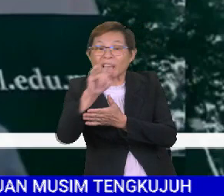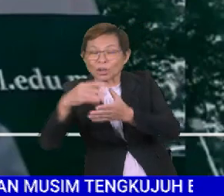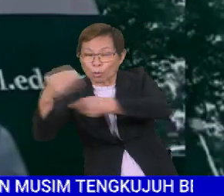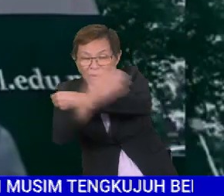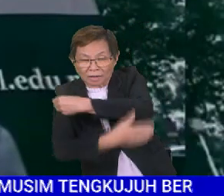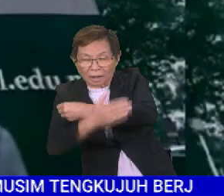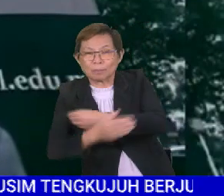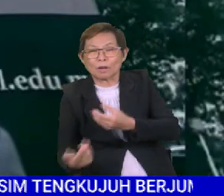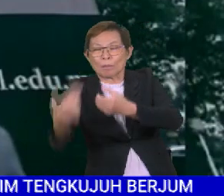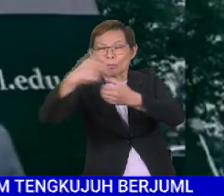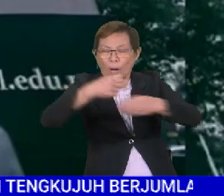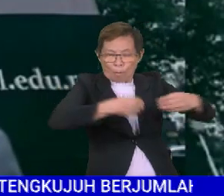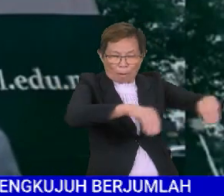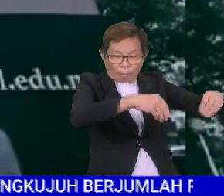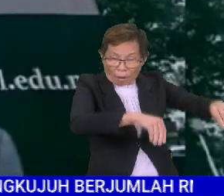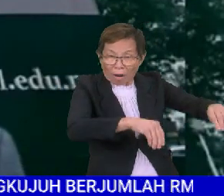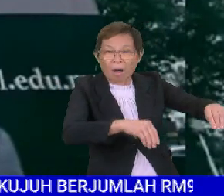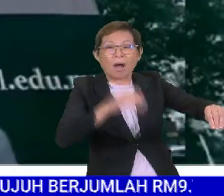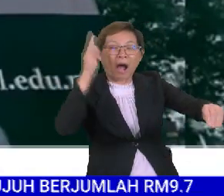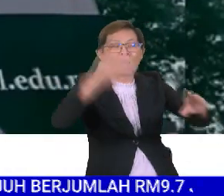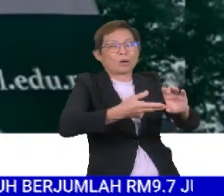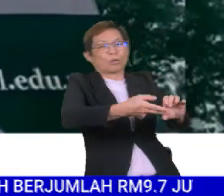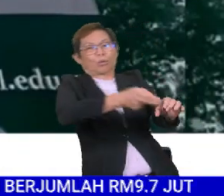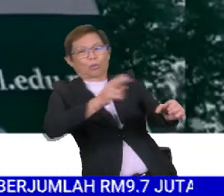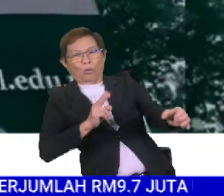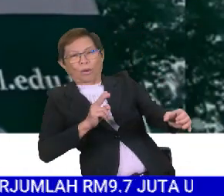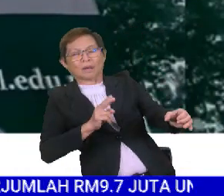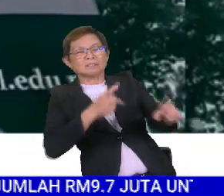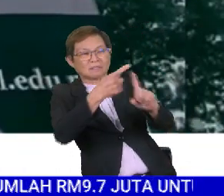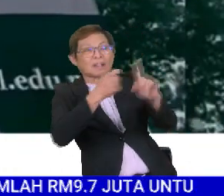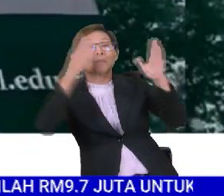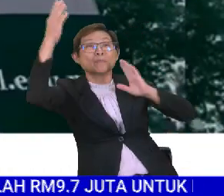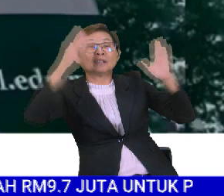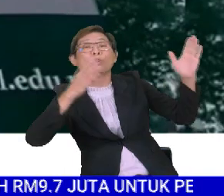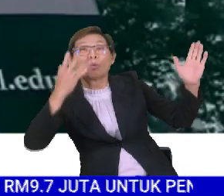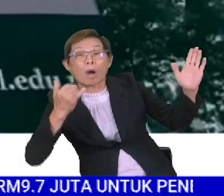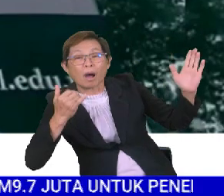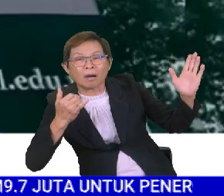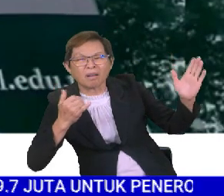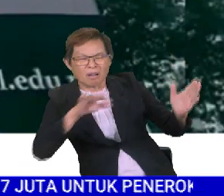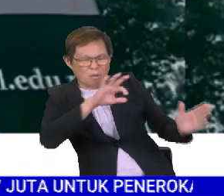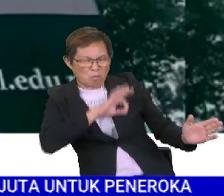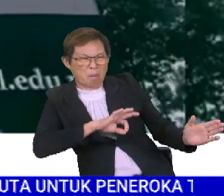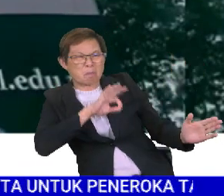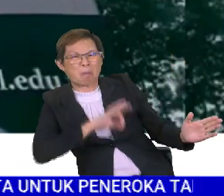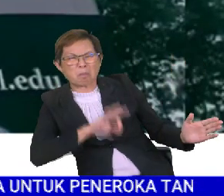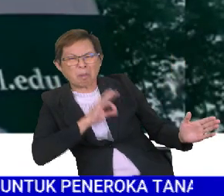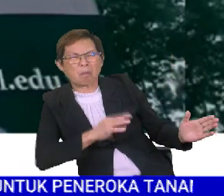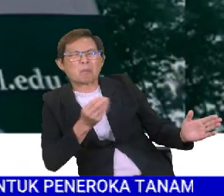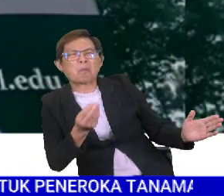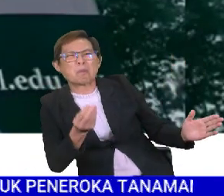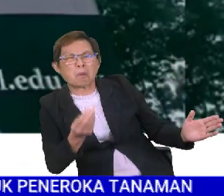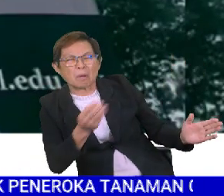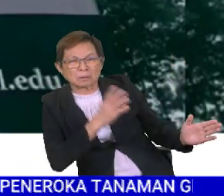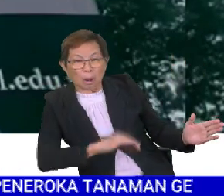pasaran money market akan keluar daripada negara kita kerana majin keuntungan mereka perkurangan